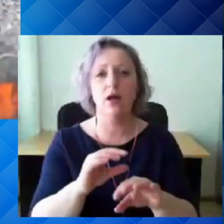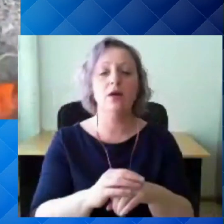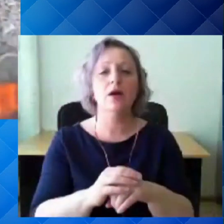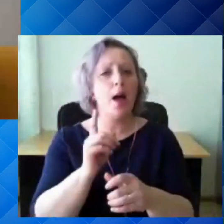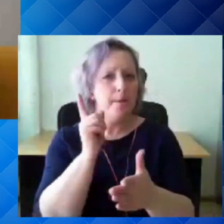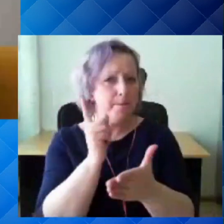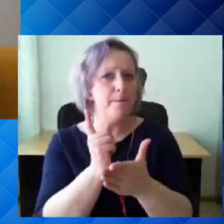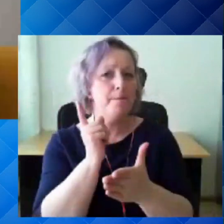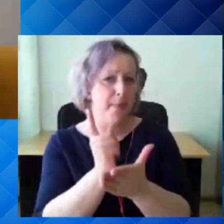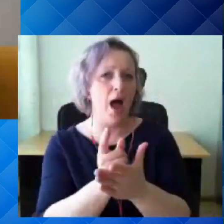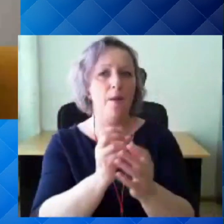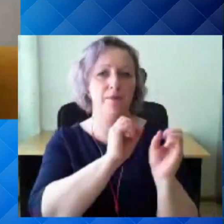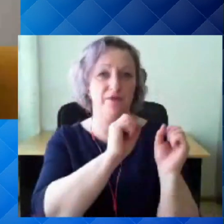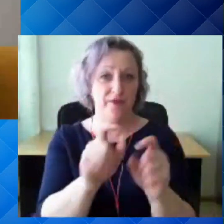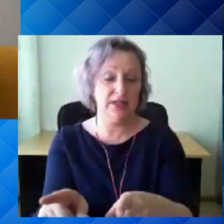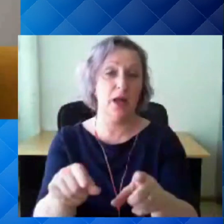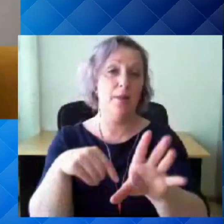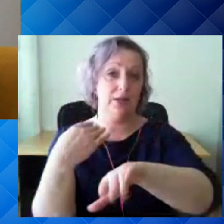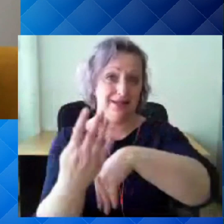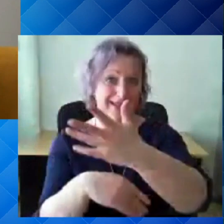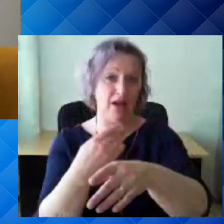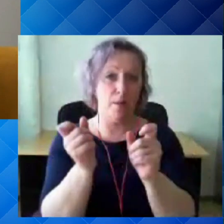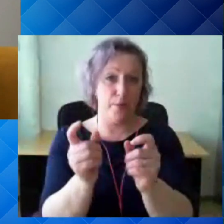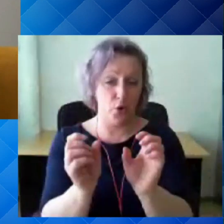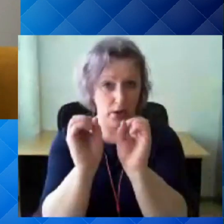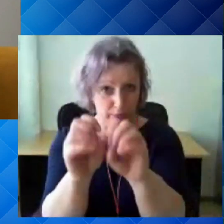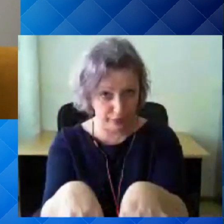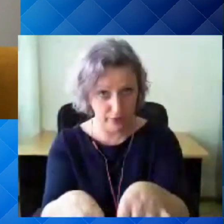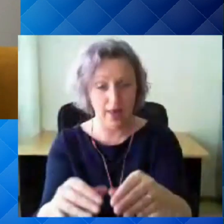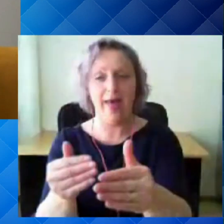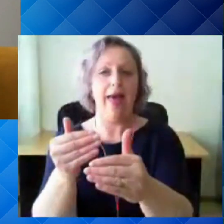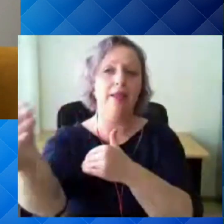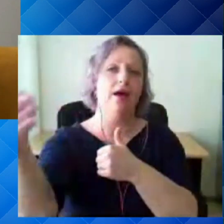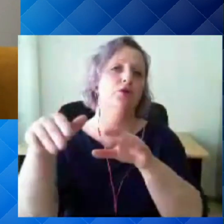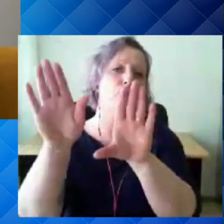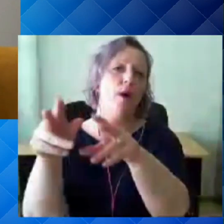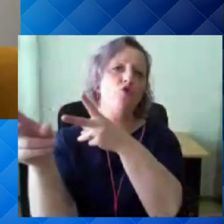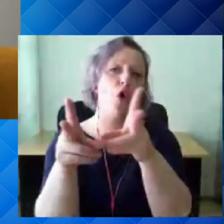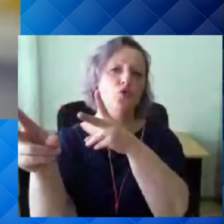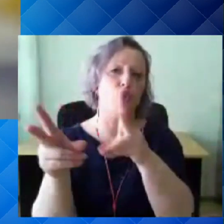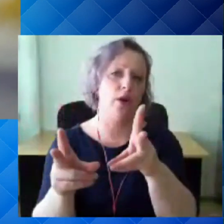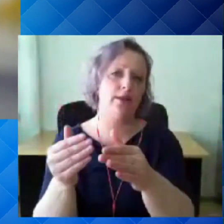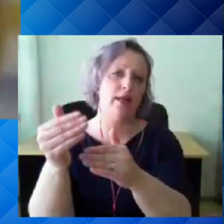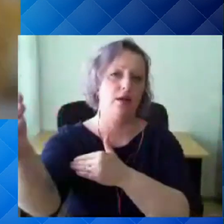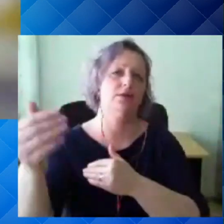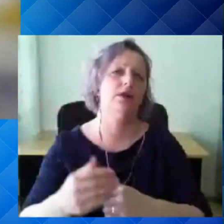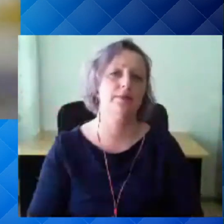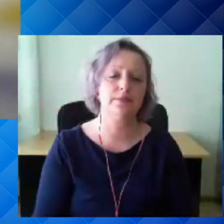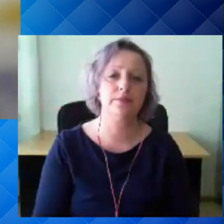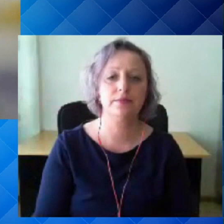segaolmesse, kus ta lähebki põletusse või ladestusse ja seda juba kontrollitud tingimustes.